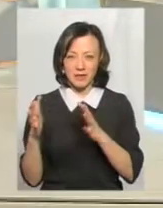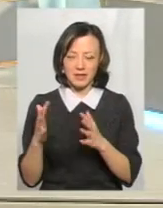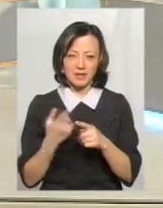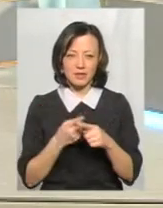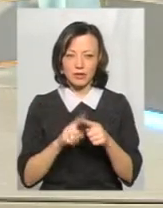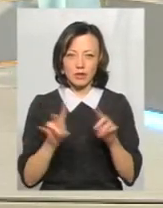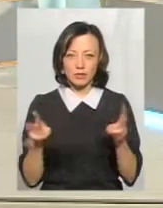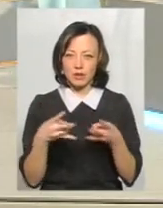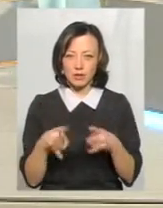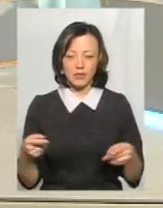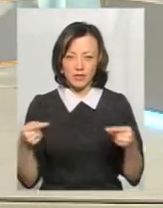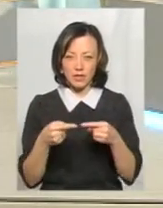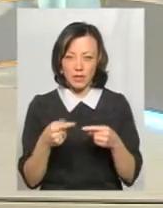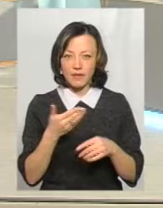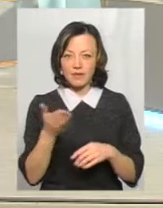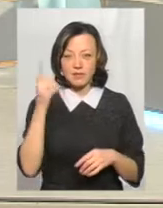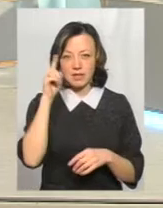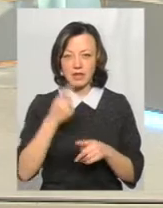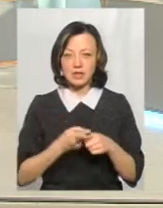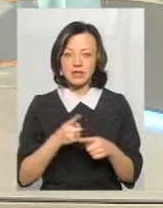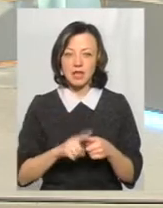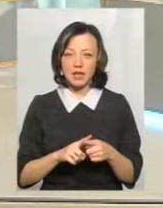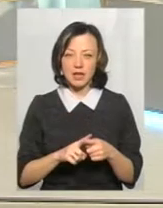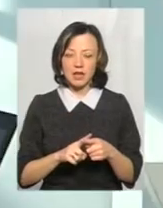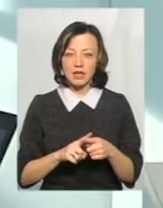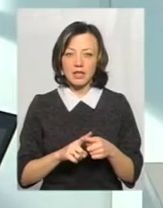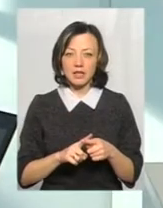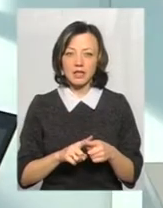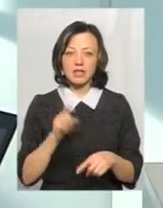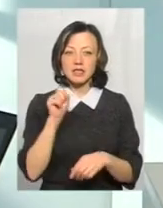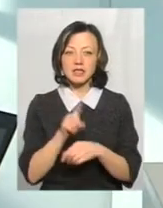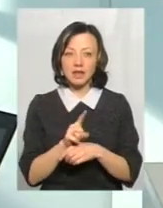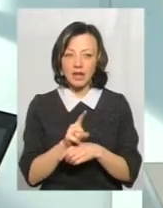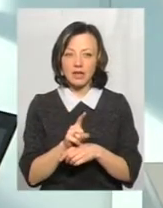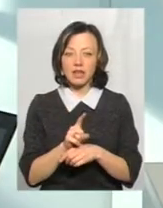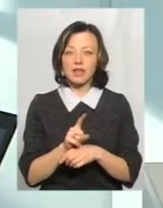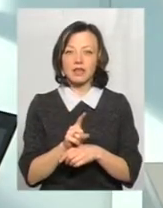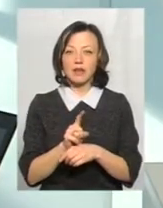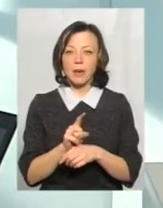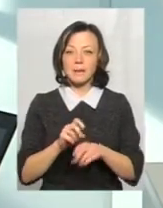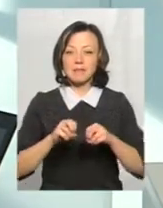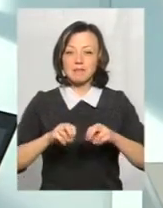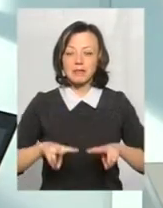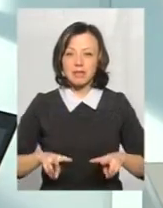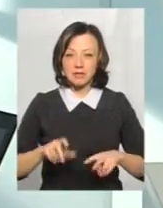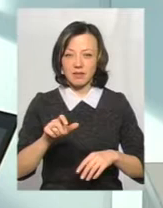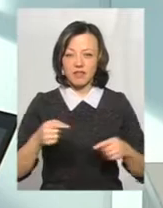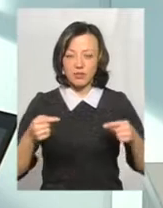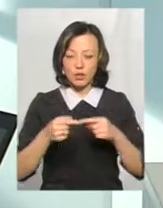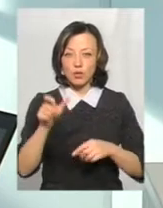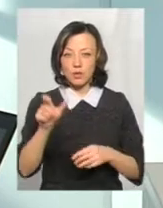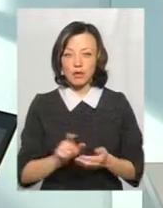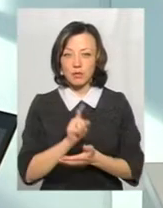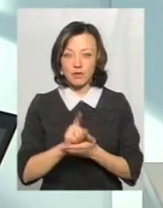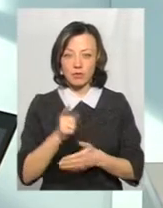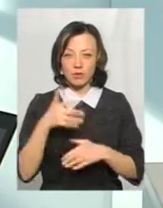Цього не потрібно визначати. Ви знаєте, це задача клініциста визначити. Людина просто повинна зрозуміти,